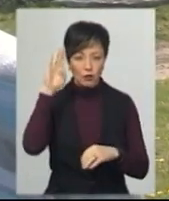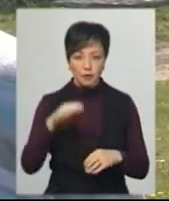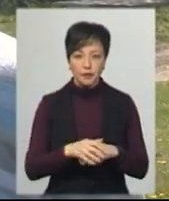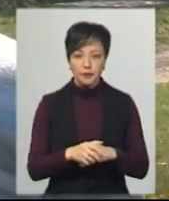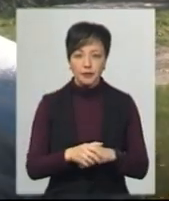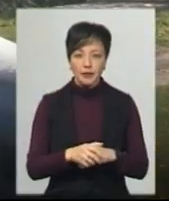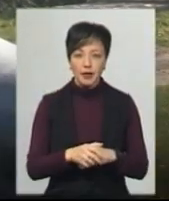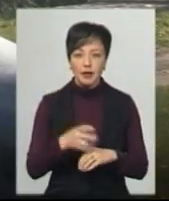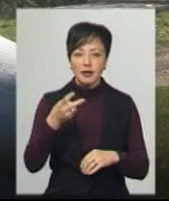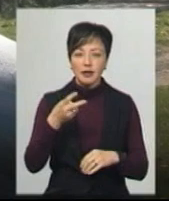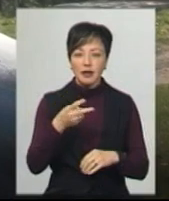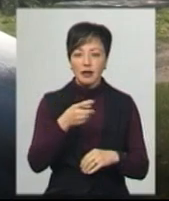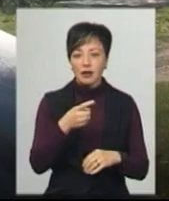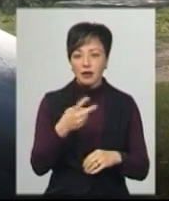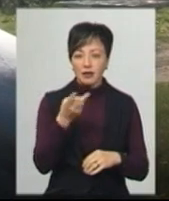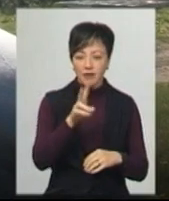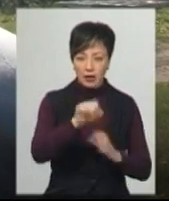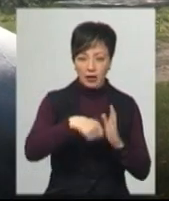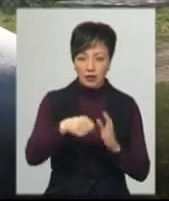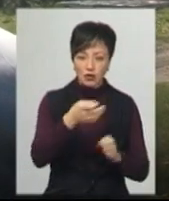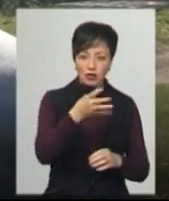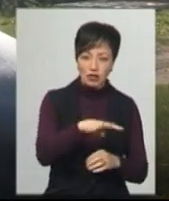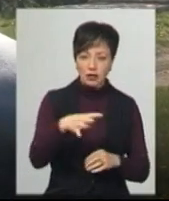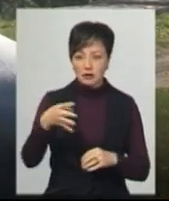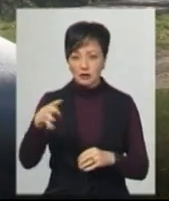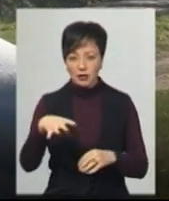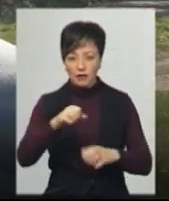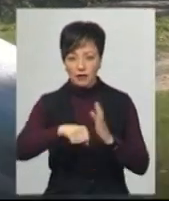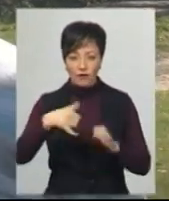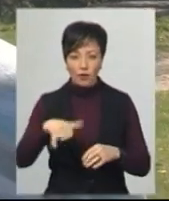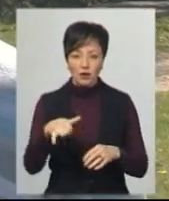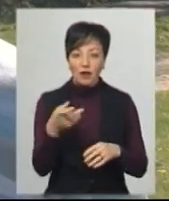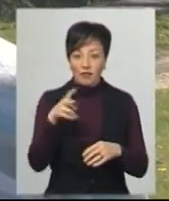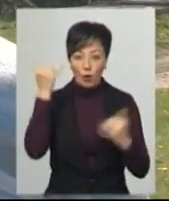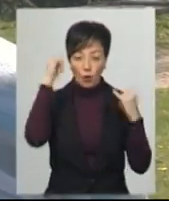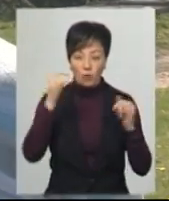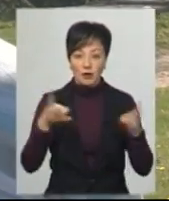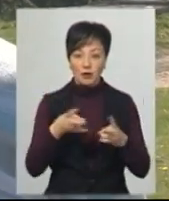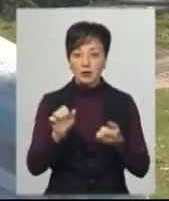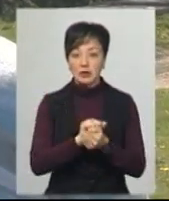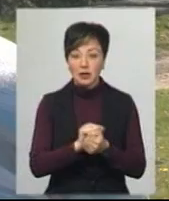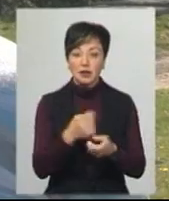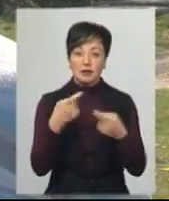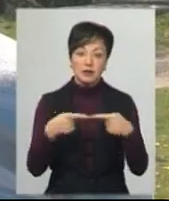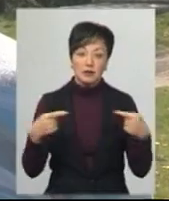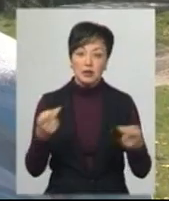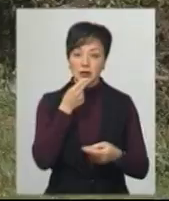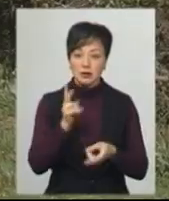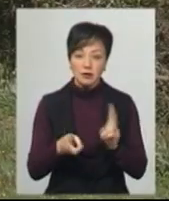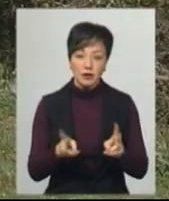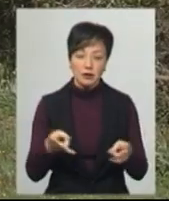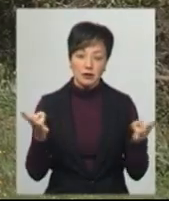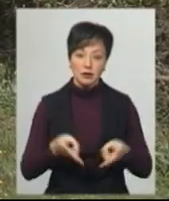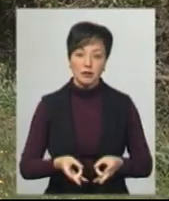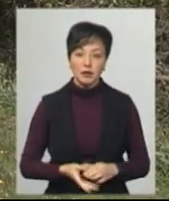керниці, в тієї три відрів води, в тієї чотири відрів води. Дві корові, вони ж хотять в'їсти. Треба ж і постирати, треба ж їсти, зварити.